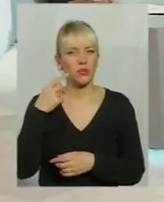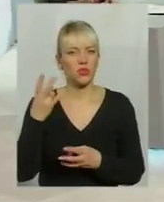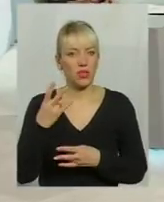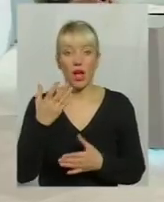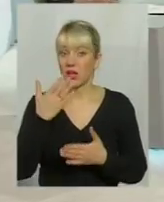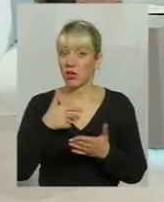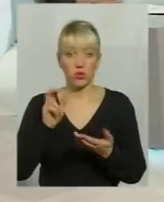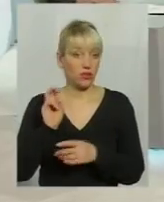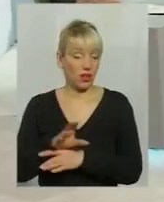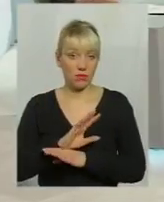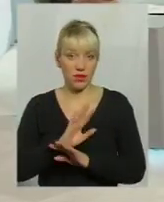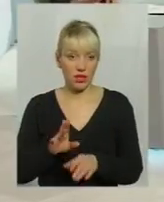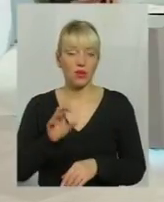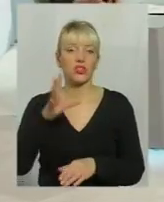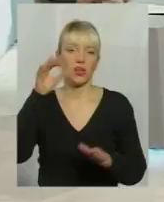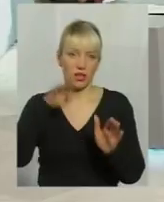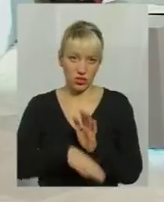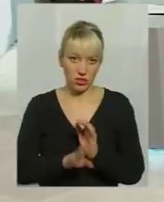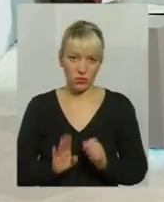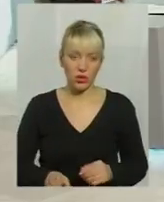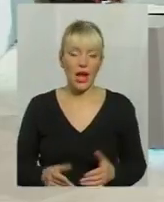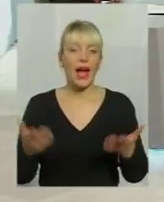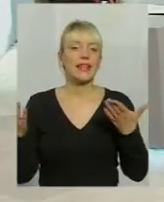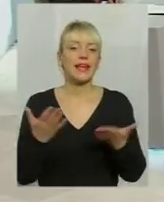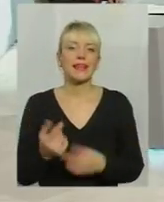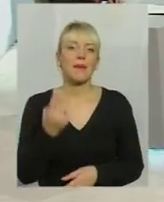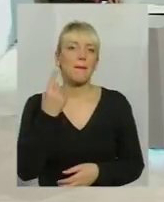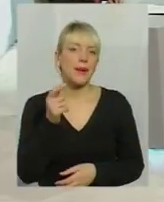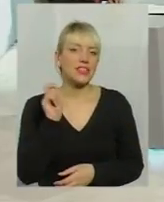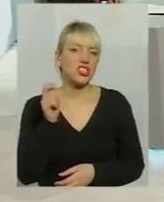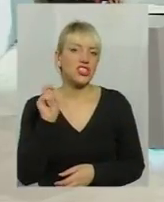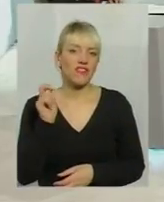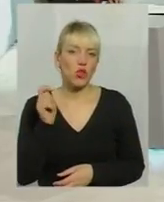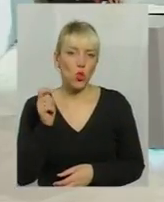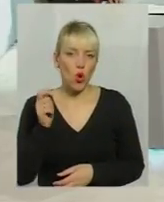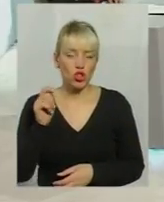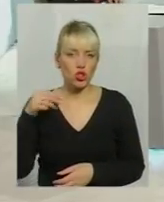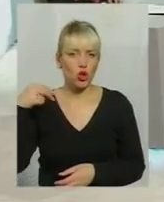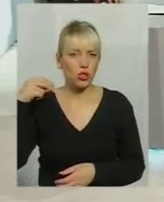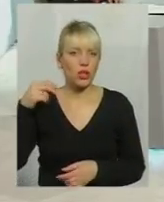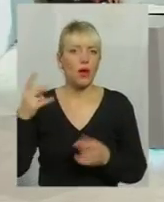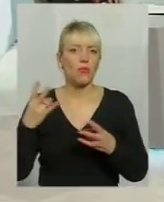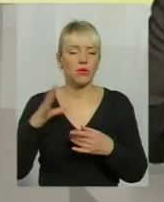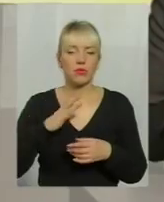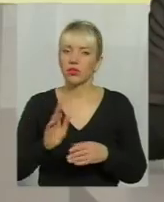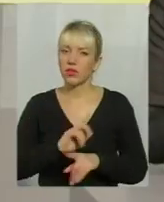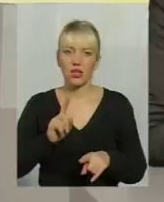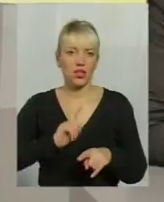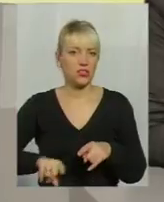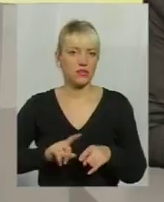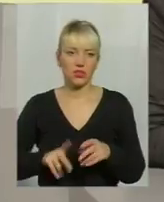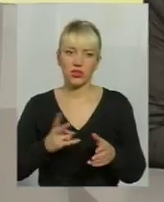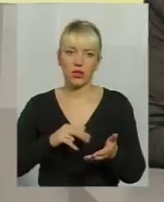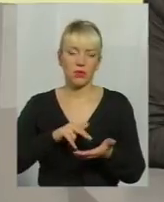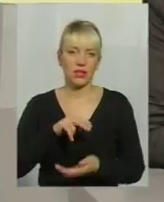якщо вона не піде, то далі буде гірше. От який перший дзвіночок має бути в людини, щоб вона зрозуміла, о, мені потрібно до психолога?